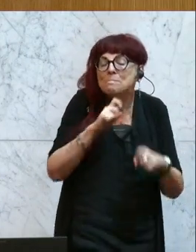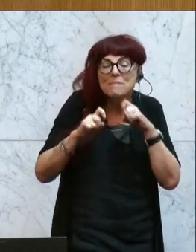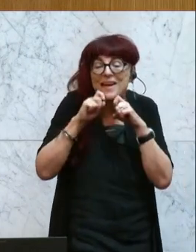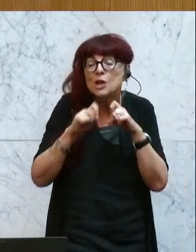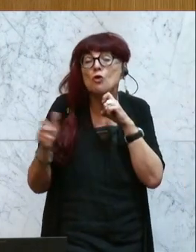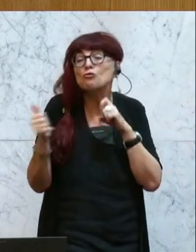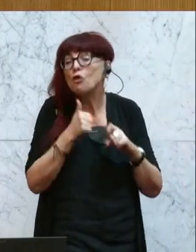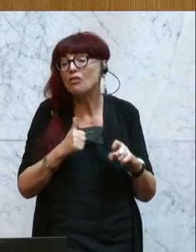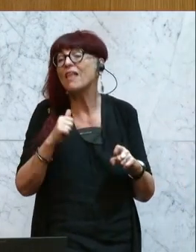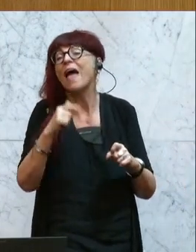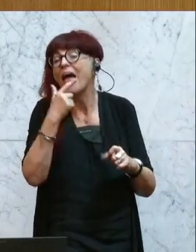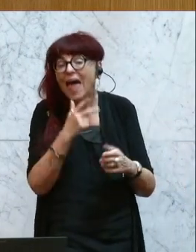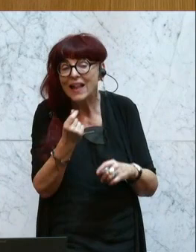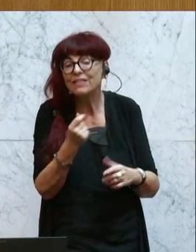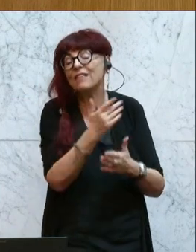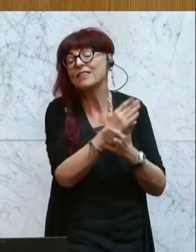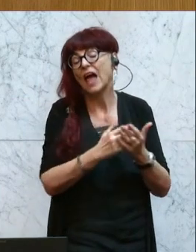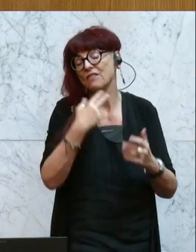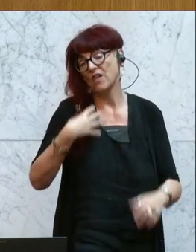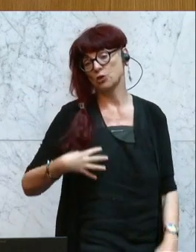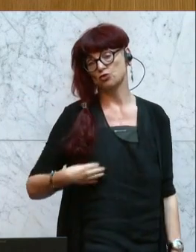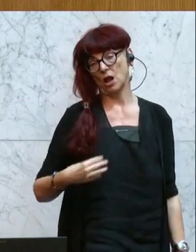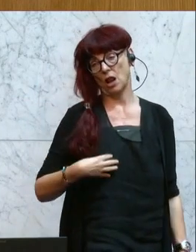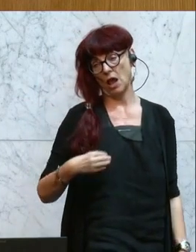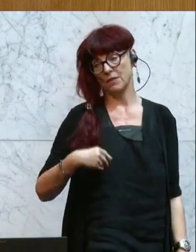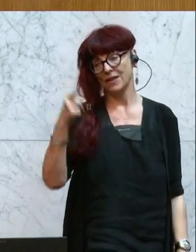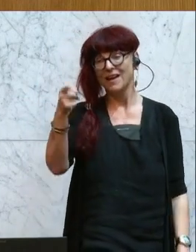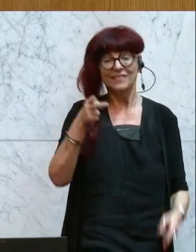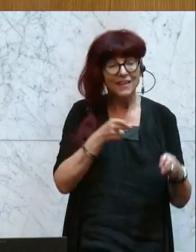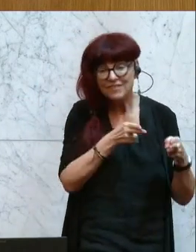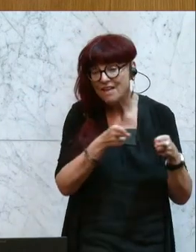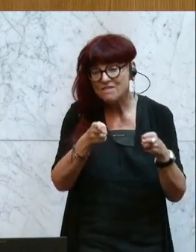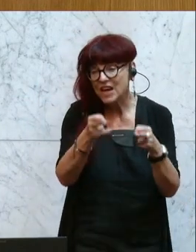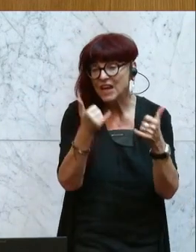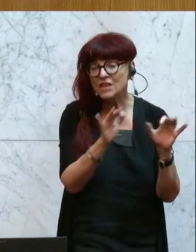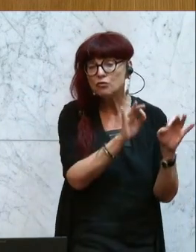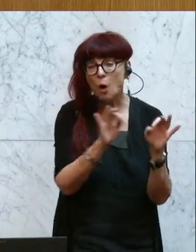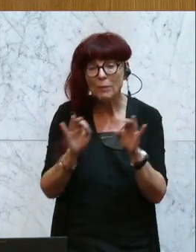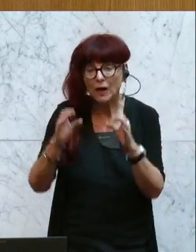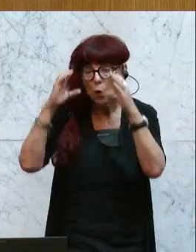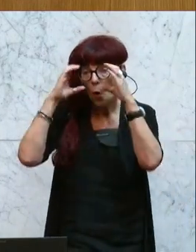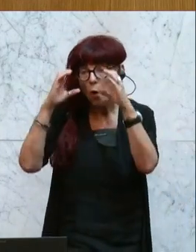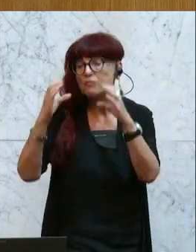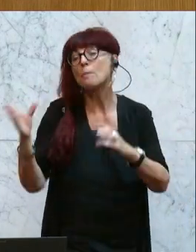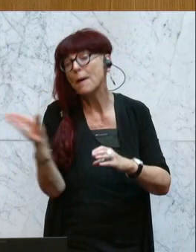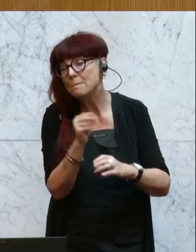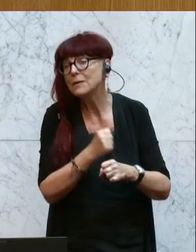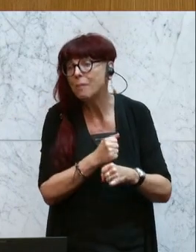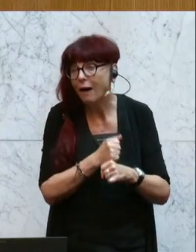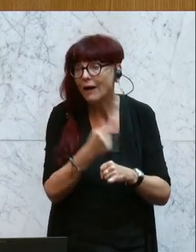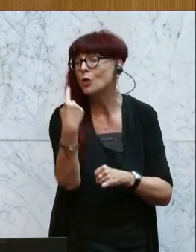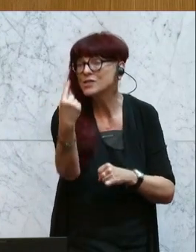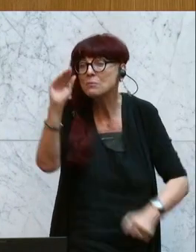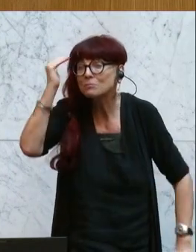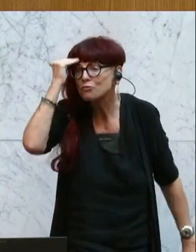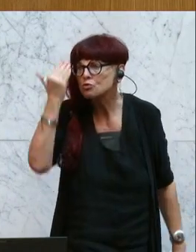Ideologie, den Weg, den bereiten Sie als ÖVP hier gerade mit auf. Und dessen sollten Sie sich einmal bewusst sein.